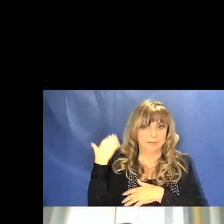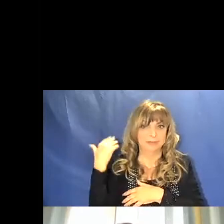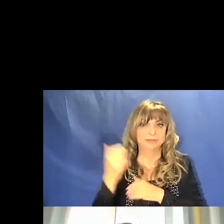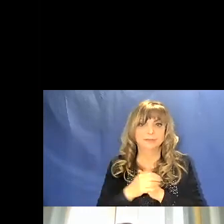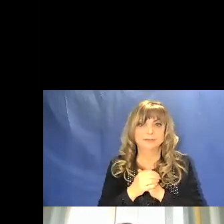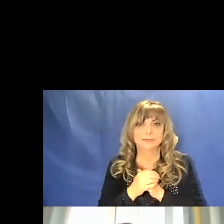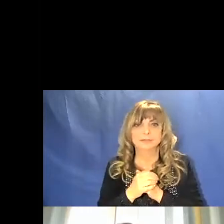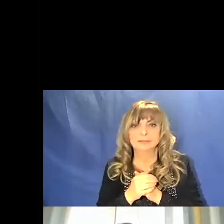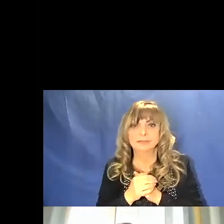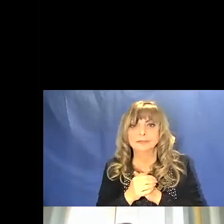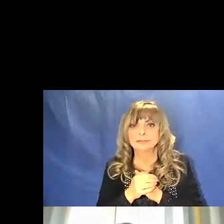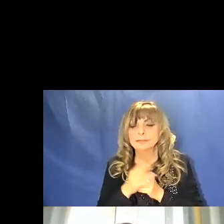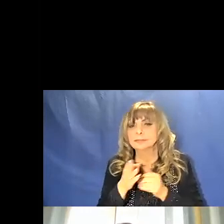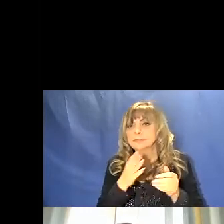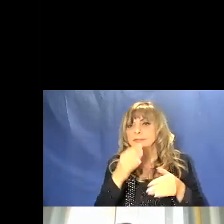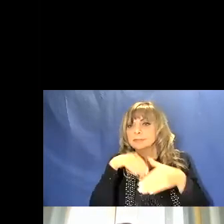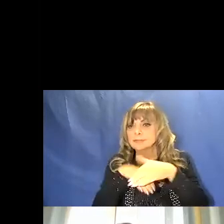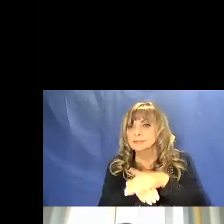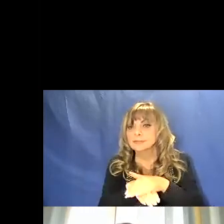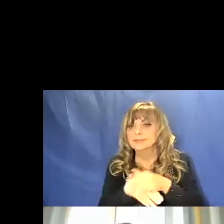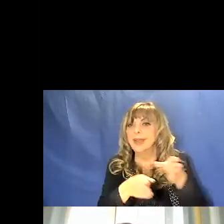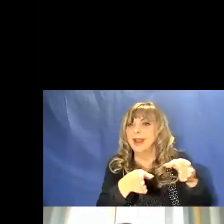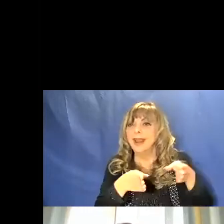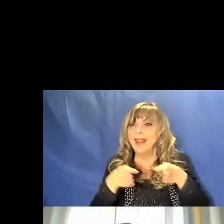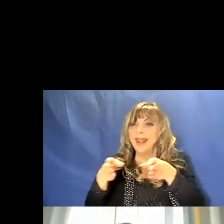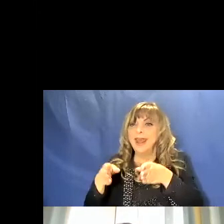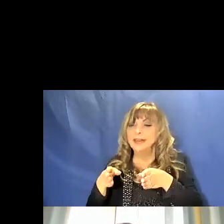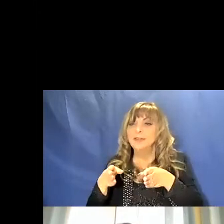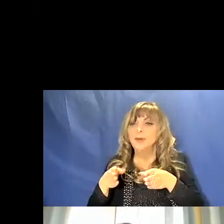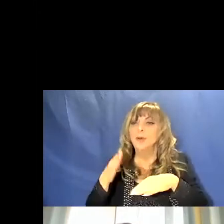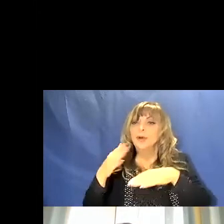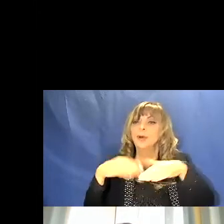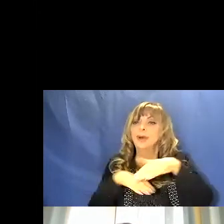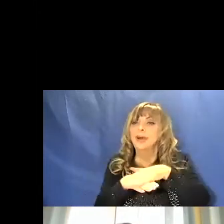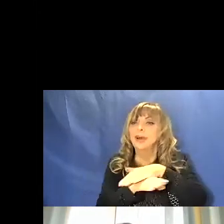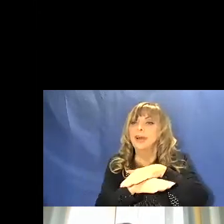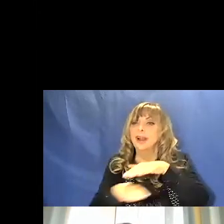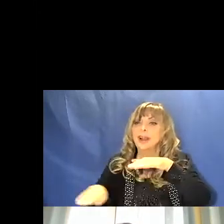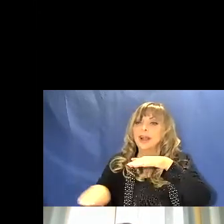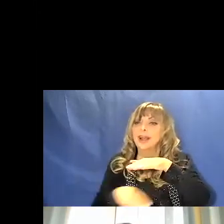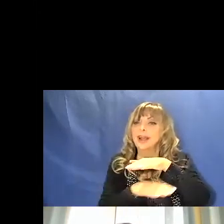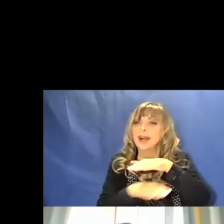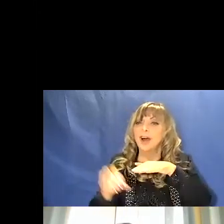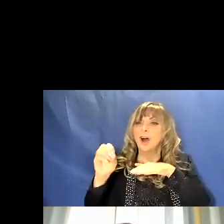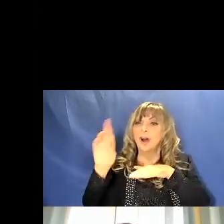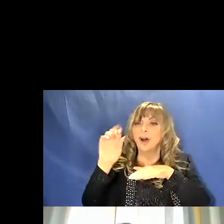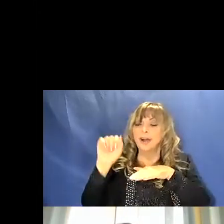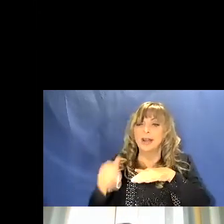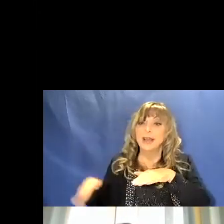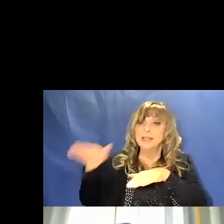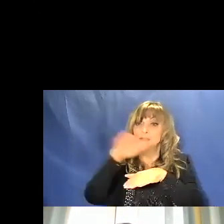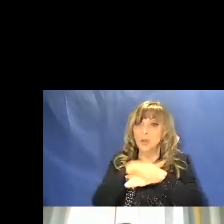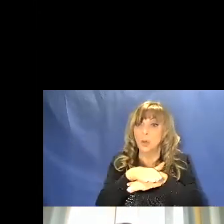sono stati deposti su un letto di ocra e anche al di sopra del cadavere